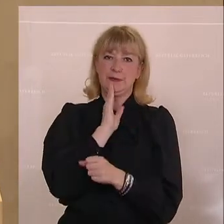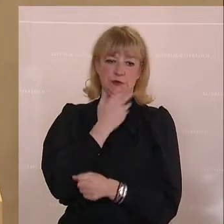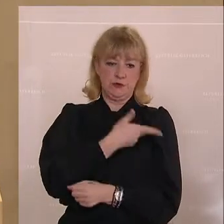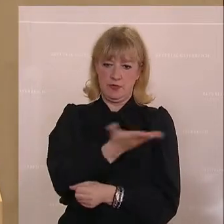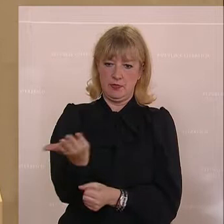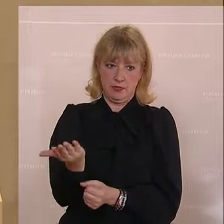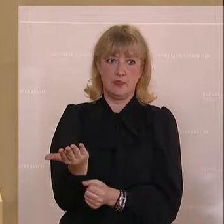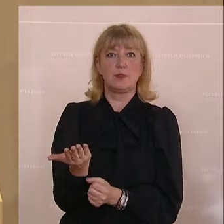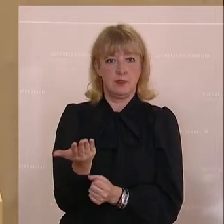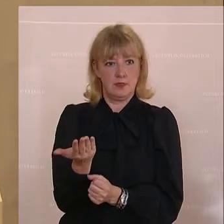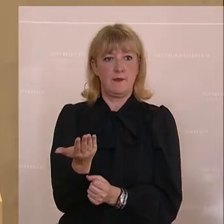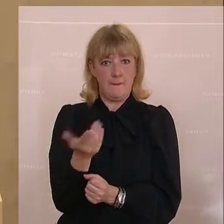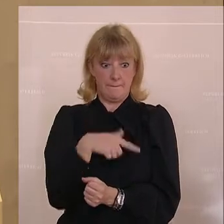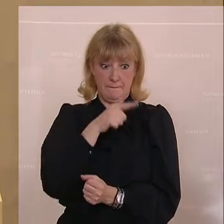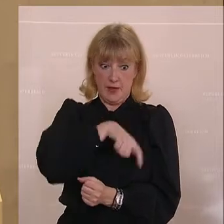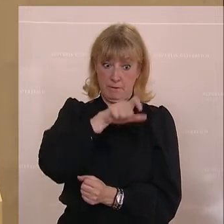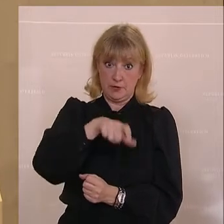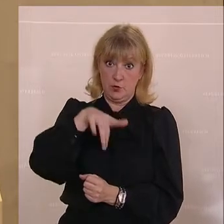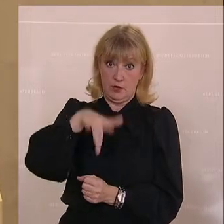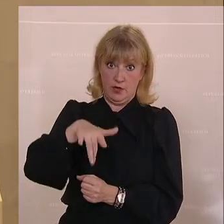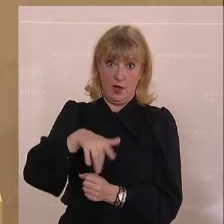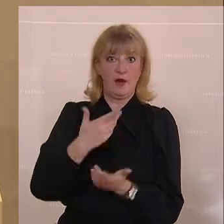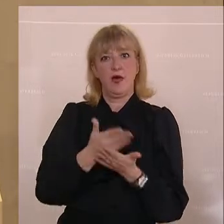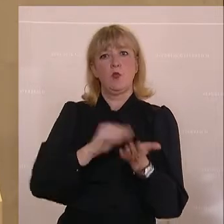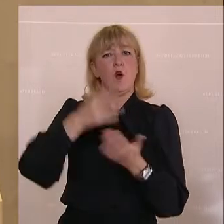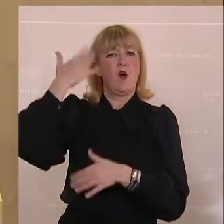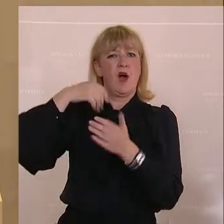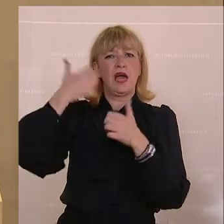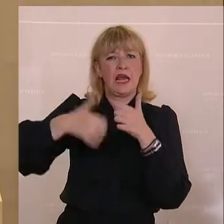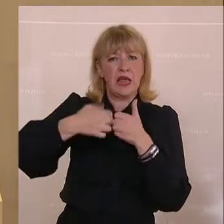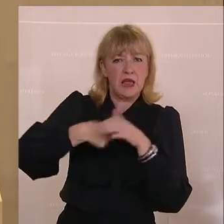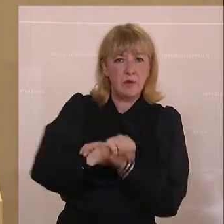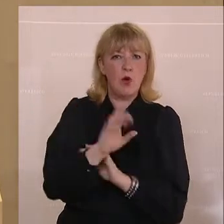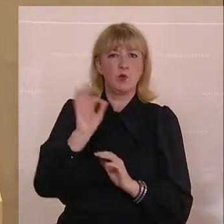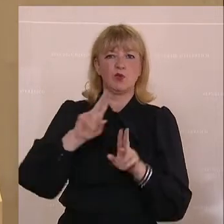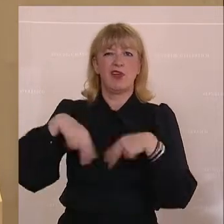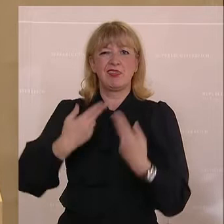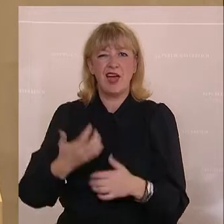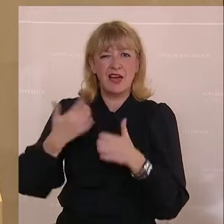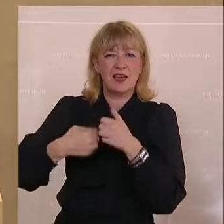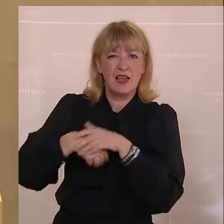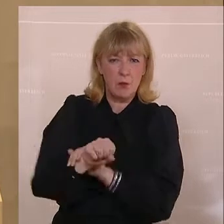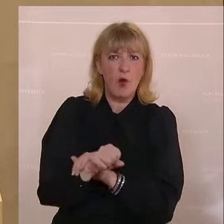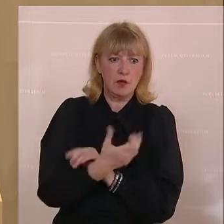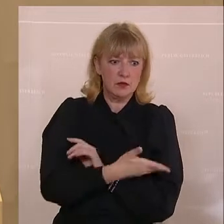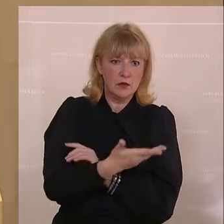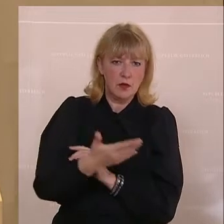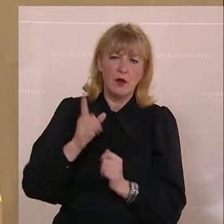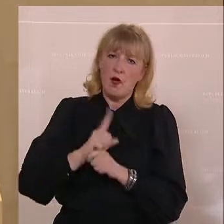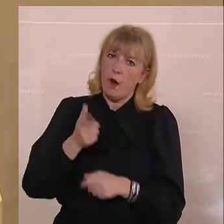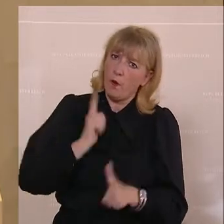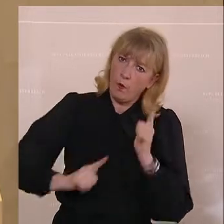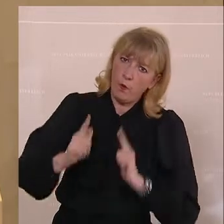Personen dabei, die sind noch im Krieg geboren, Personen dabei, die sind nach dem Krieg geboren, die haben Entbehrungen